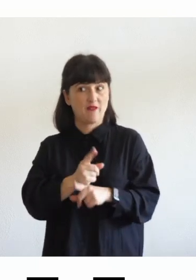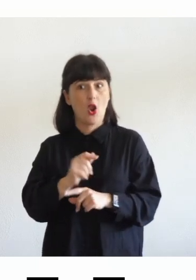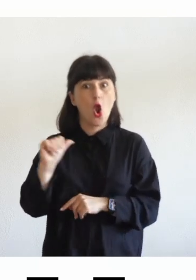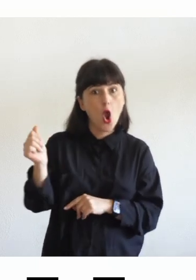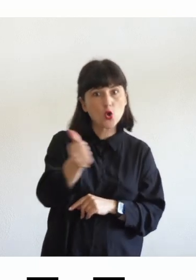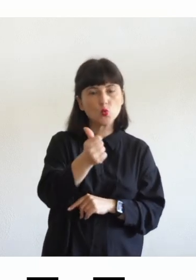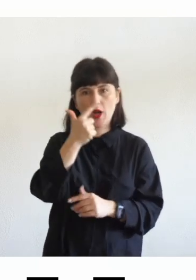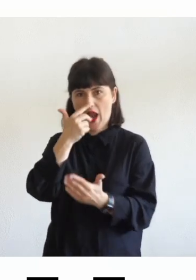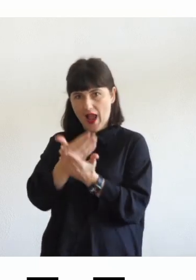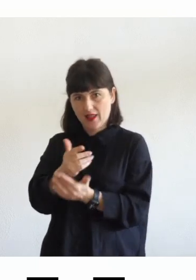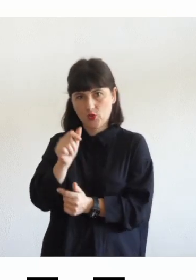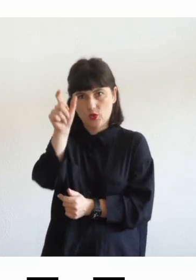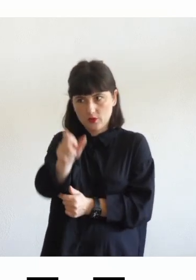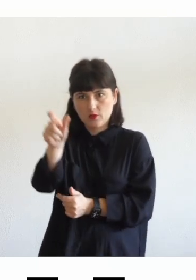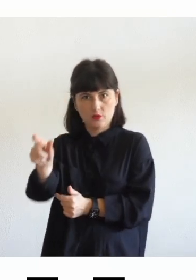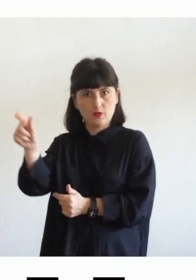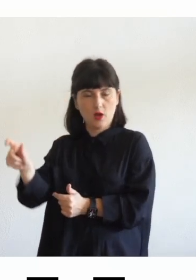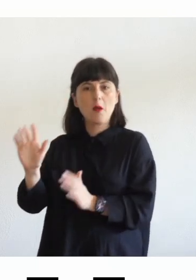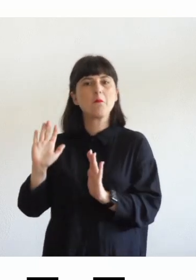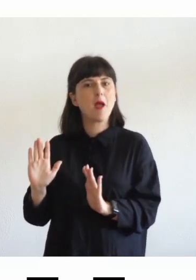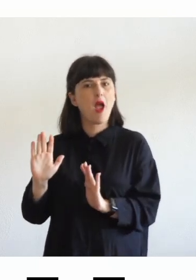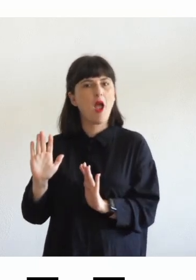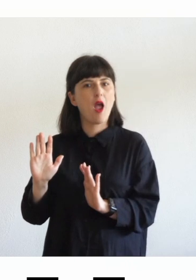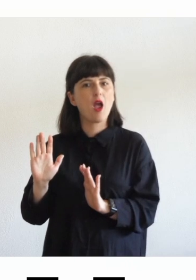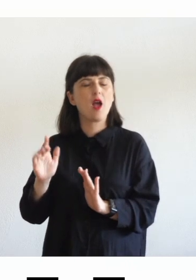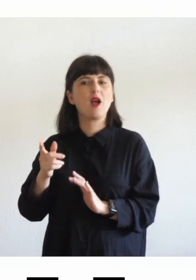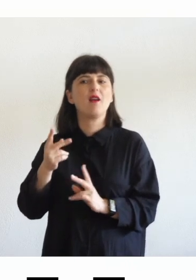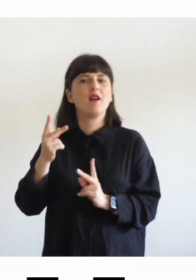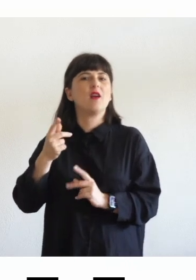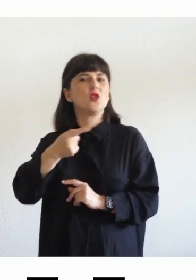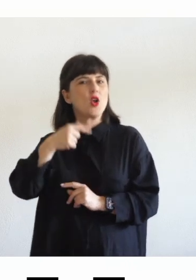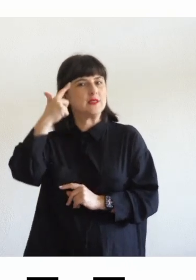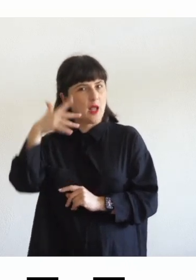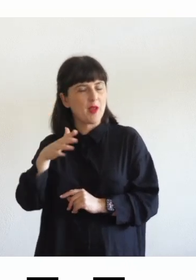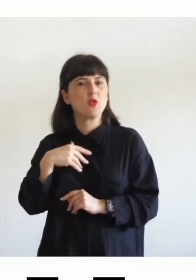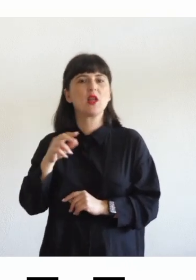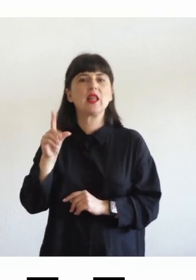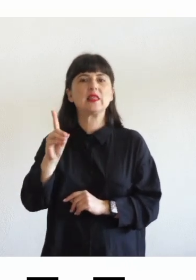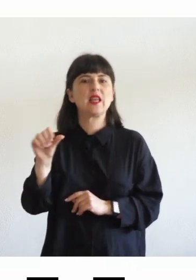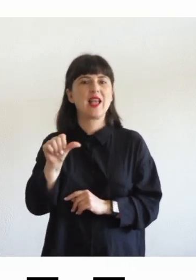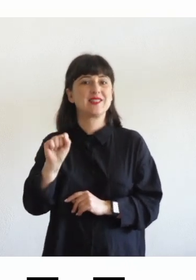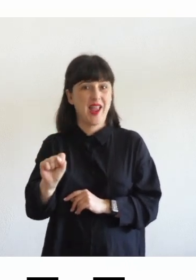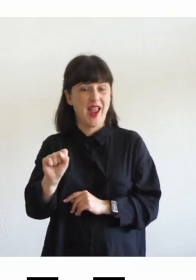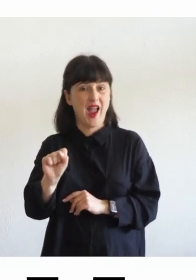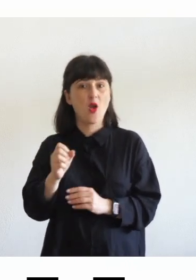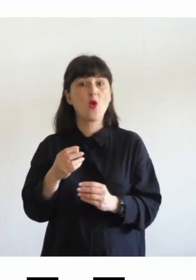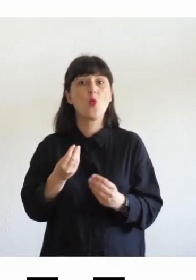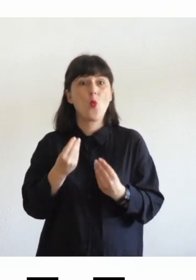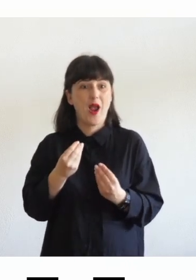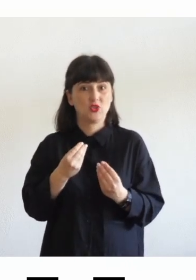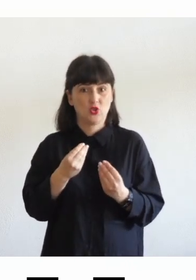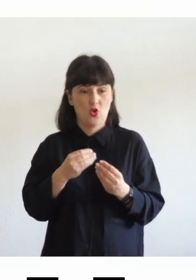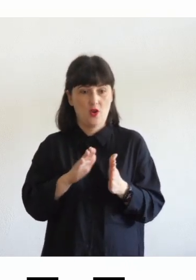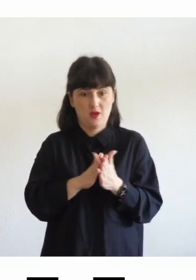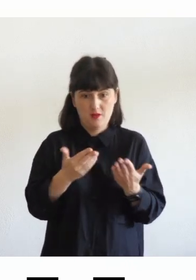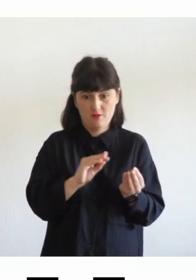'altra però riconosciamo che per gli studenti con DSA la personalizzazione se è fatta in